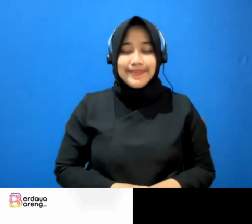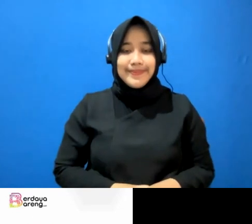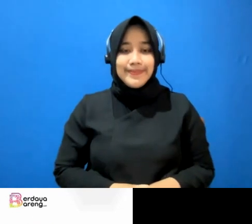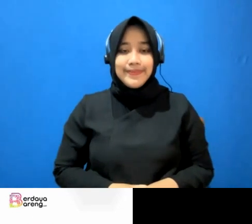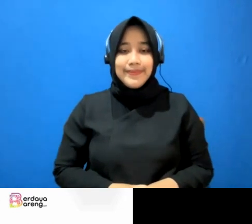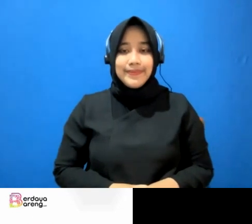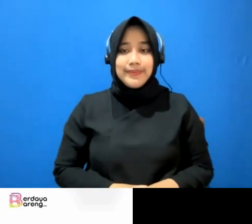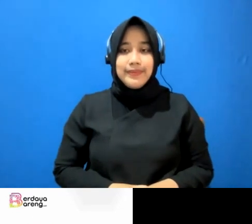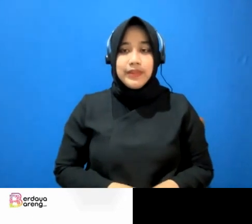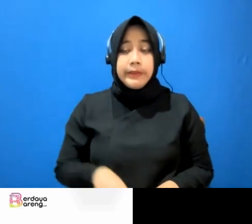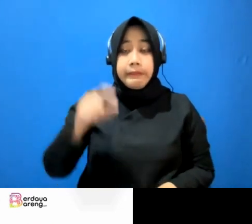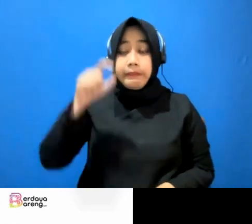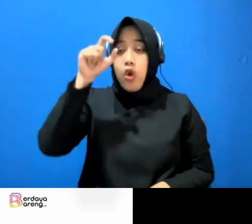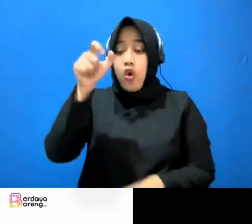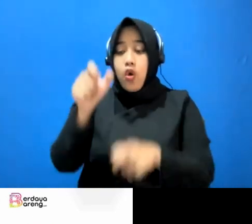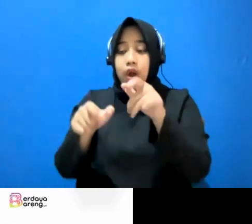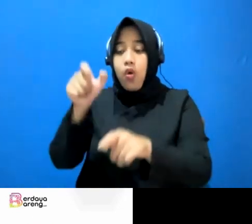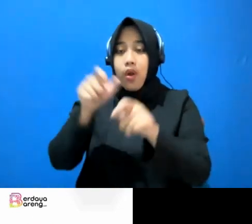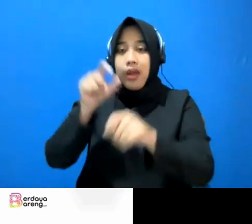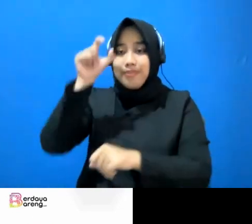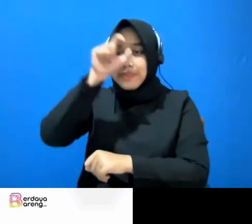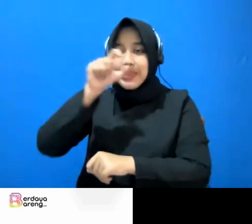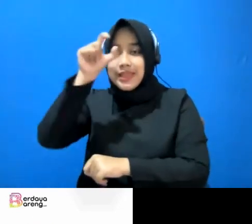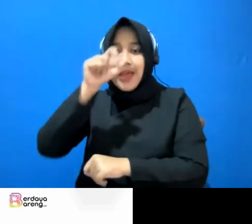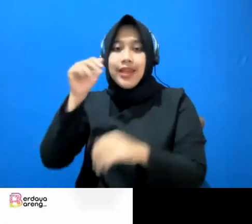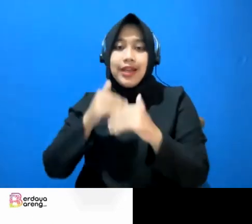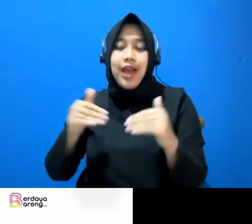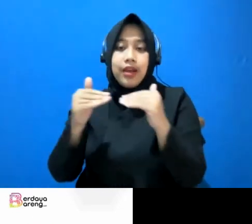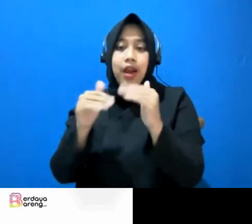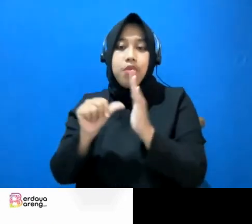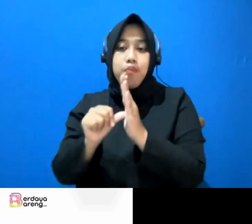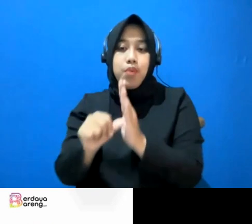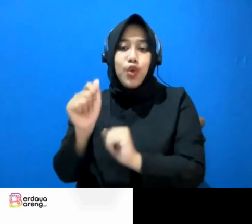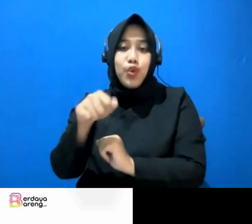Jadi pencari keadilan itu menurut saya